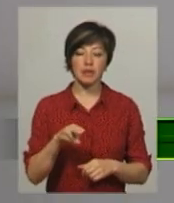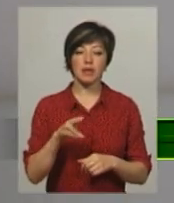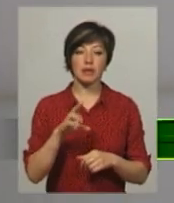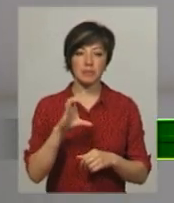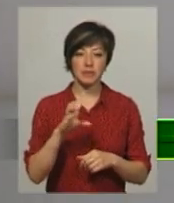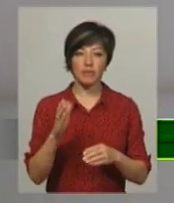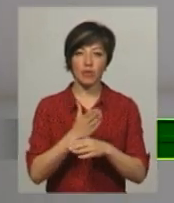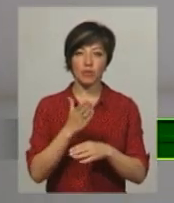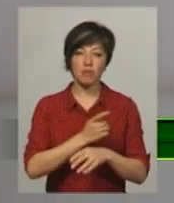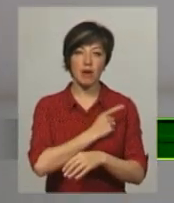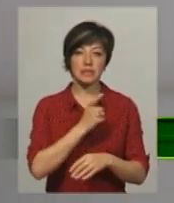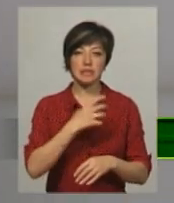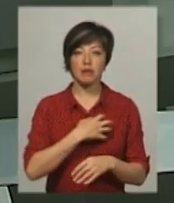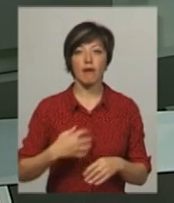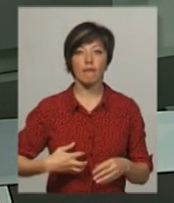метець зі Славути.